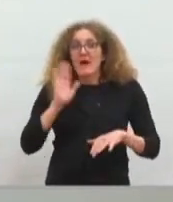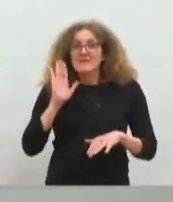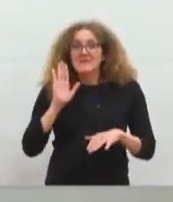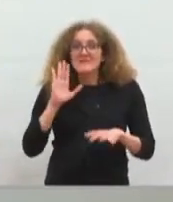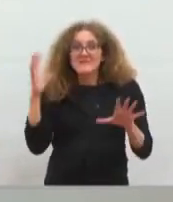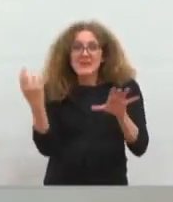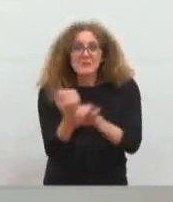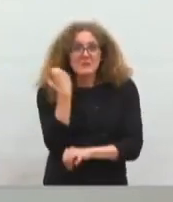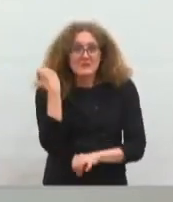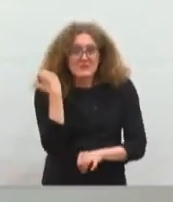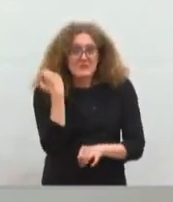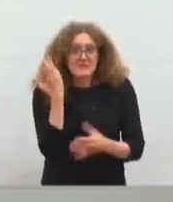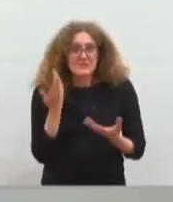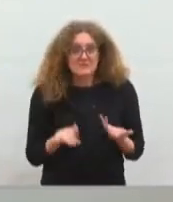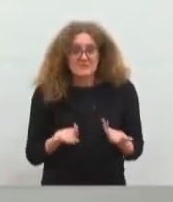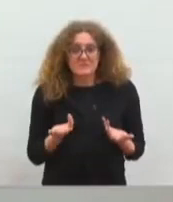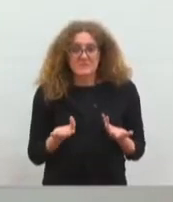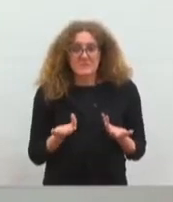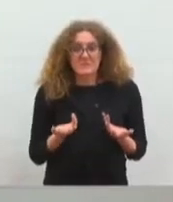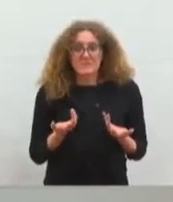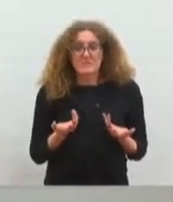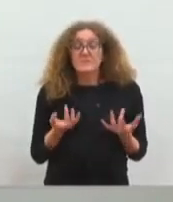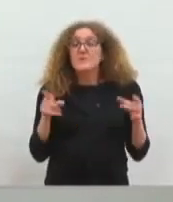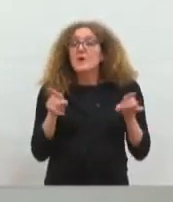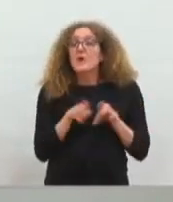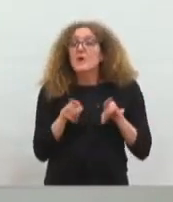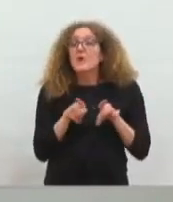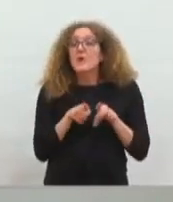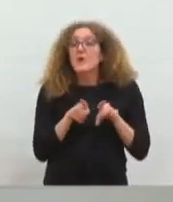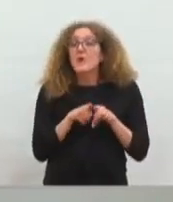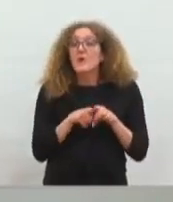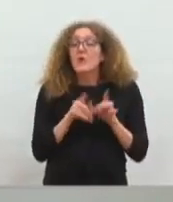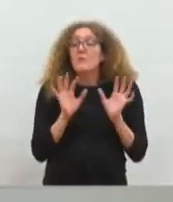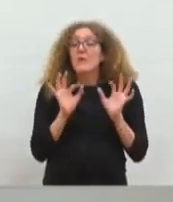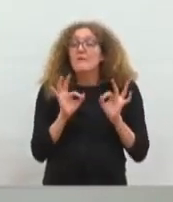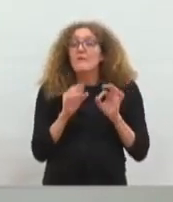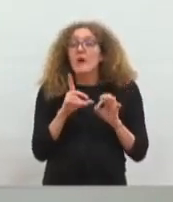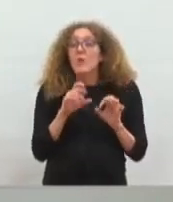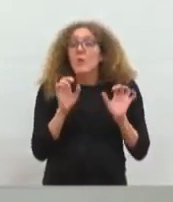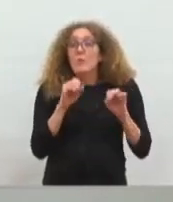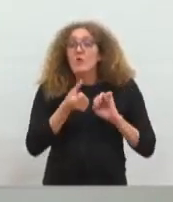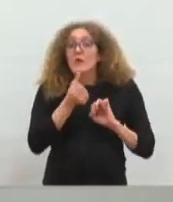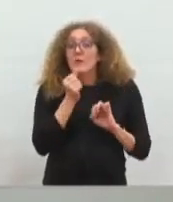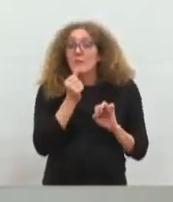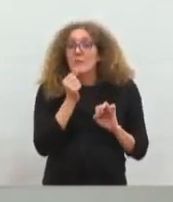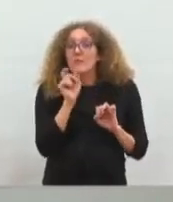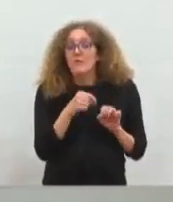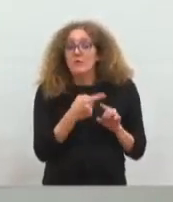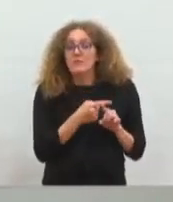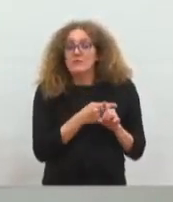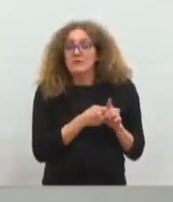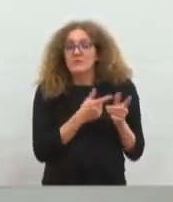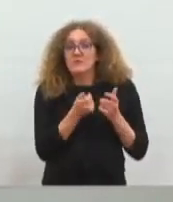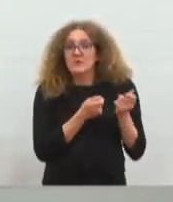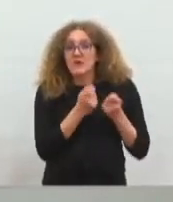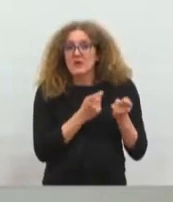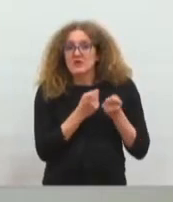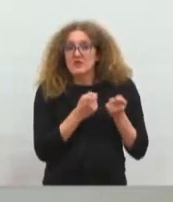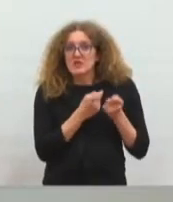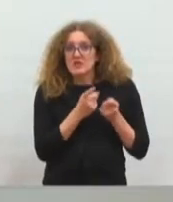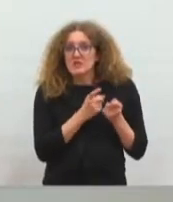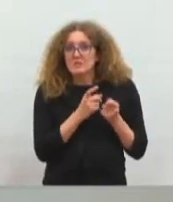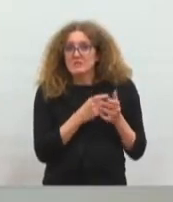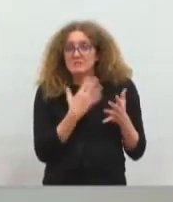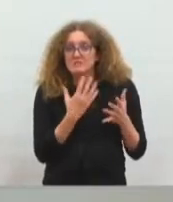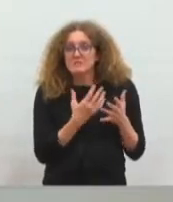s'agit de faire que la régie, comme ça a été le cas pour l'eau potable, puisse monter en charge et réaliser les choses. Or,